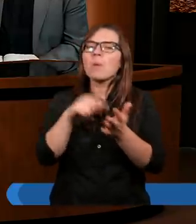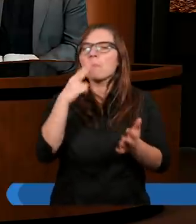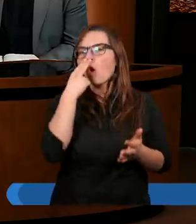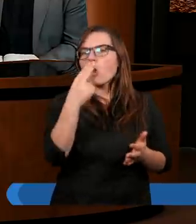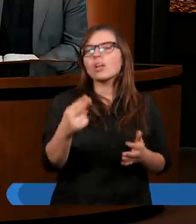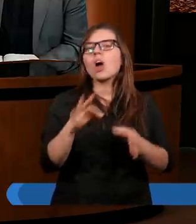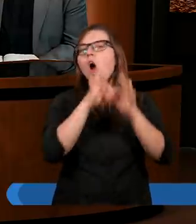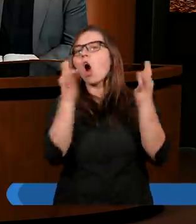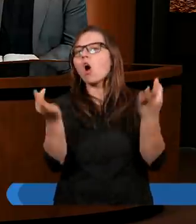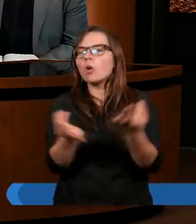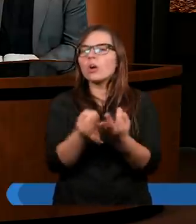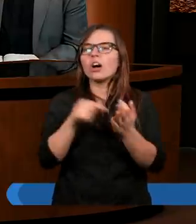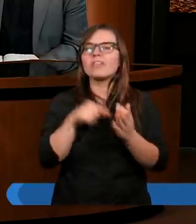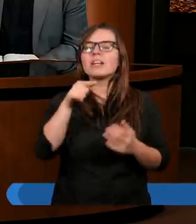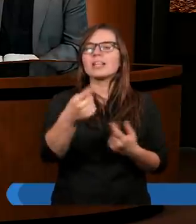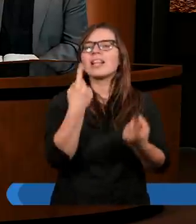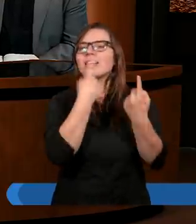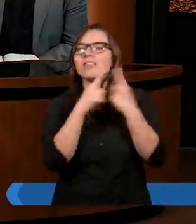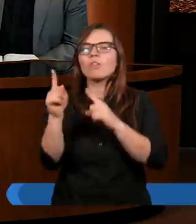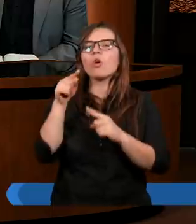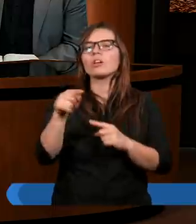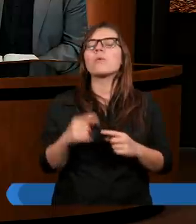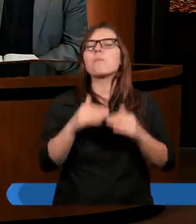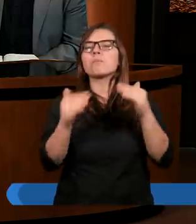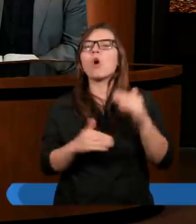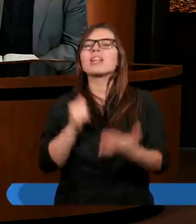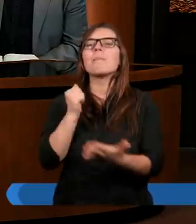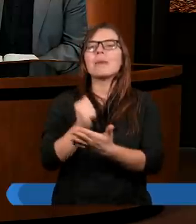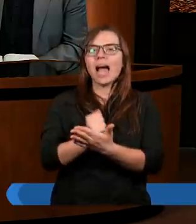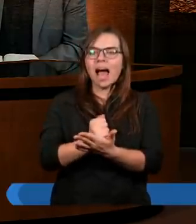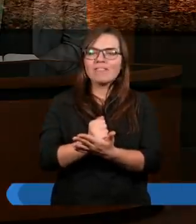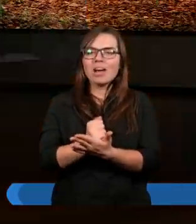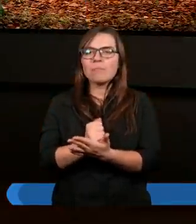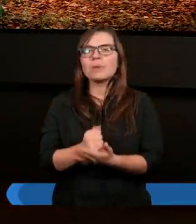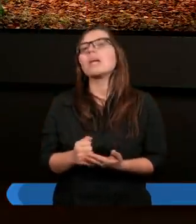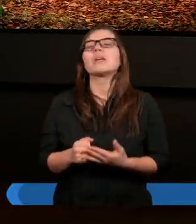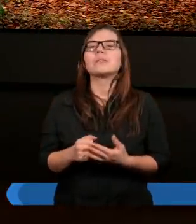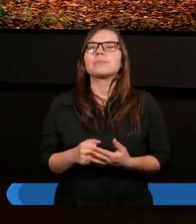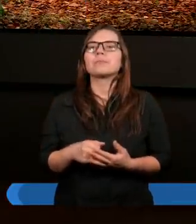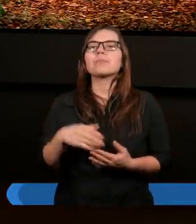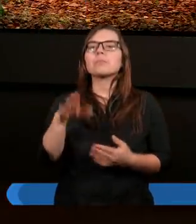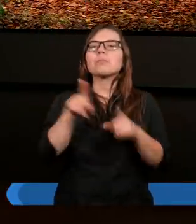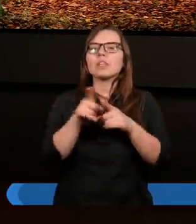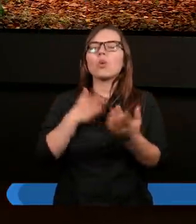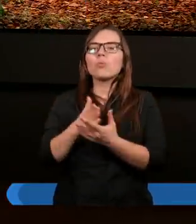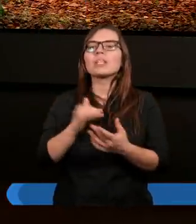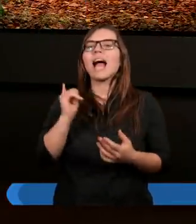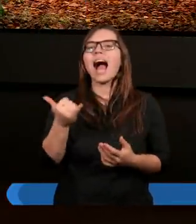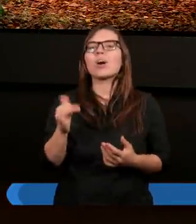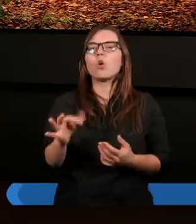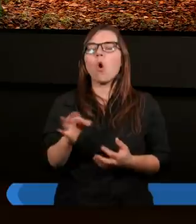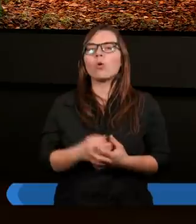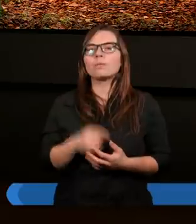ogół właśnie ten zwrot pod prawem traktuje się jako